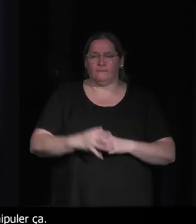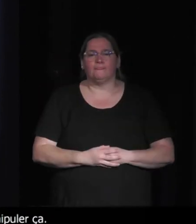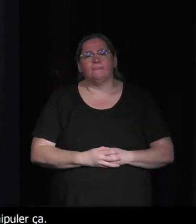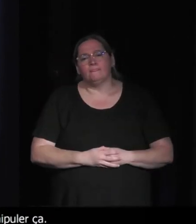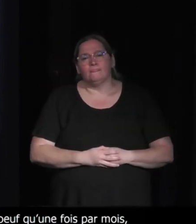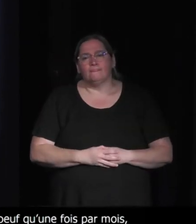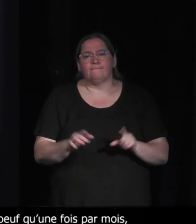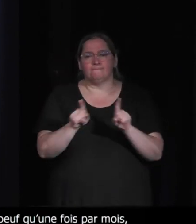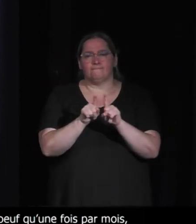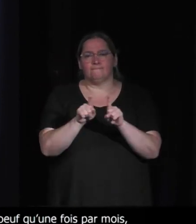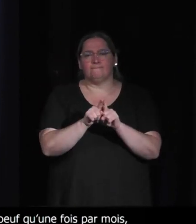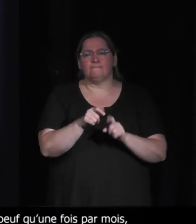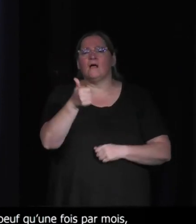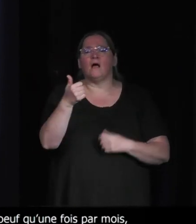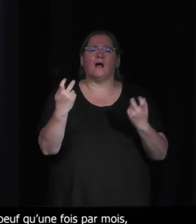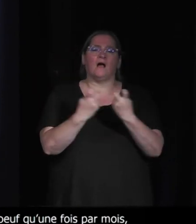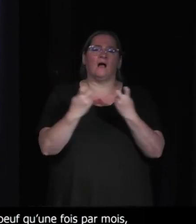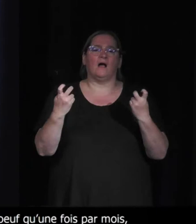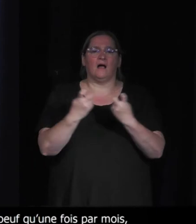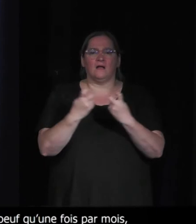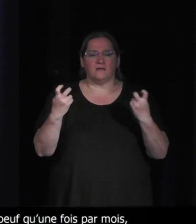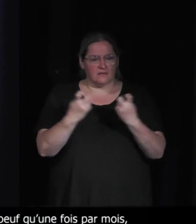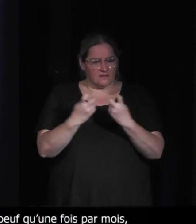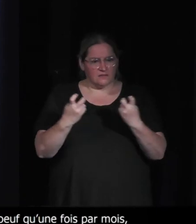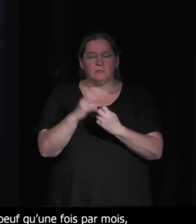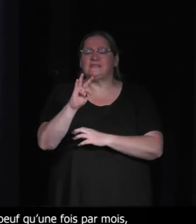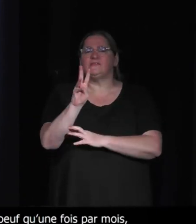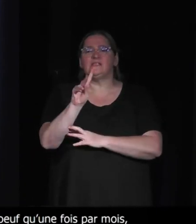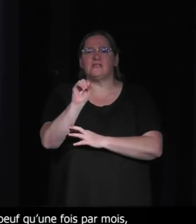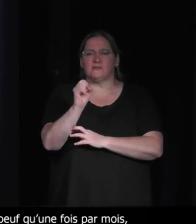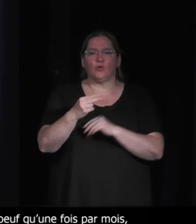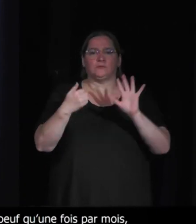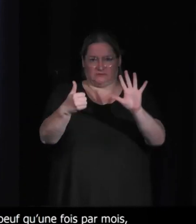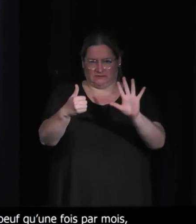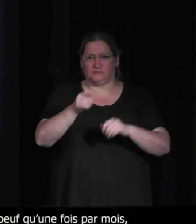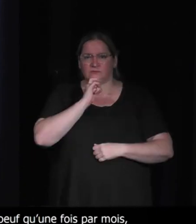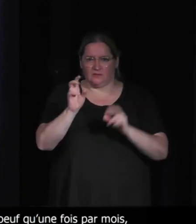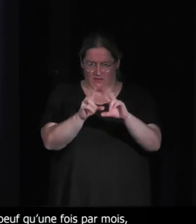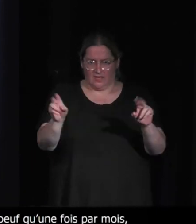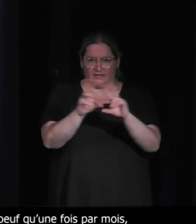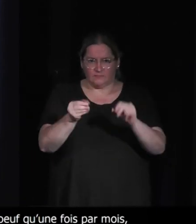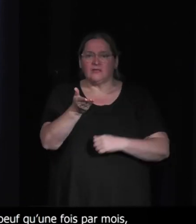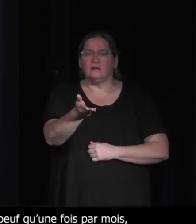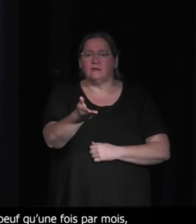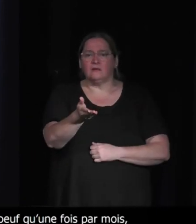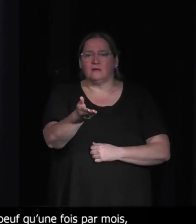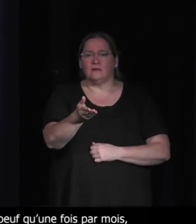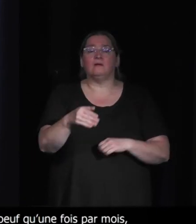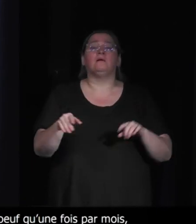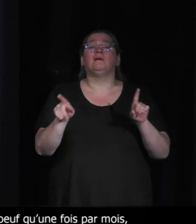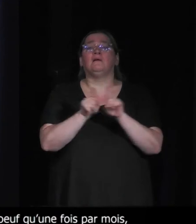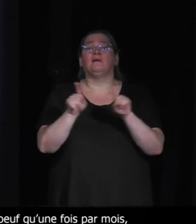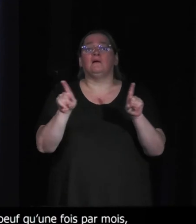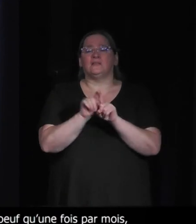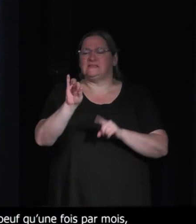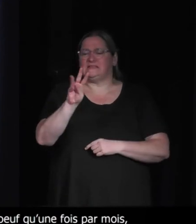coup, c'est vrai qu'il y avait l'exemple de Civilization 6, Gathering Storm, a été donné tout à l'heure.'était un propos intéressant. Il y avait les Sims, il y avait un add-on